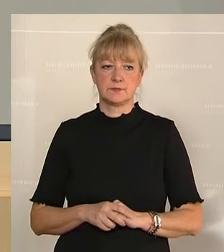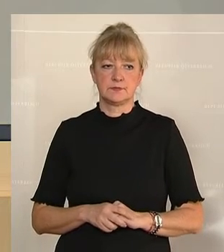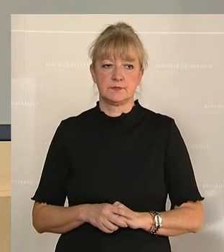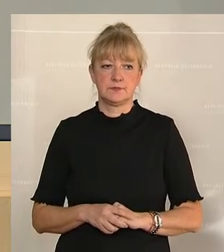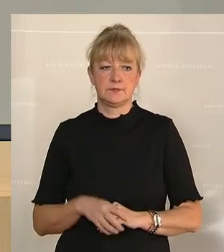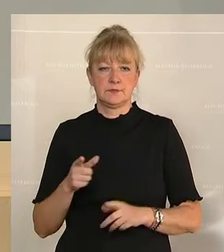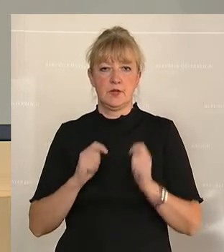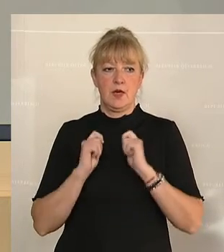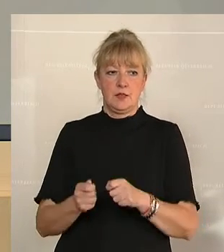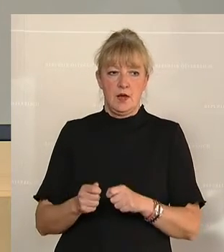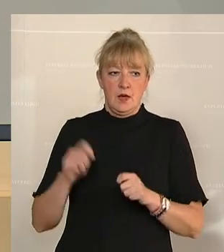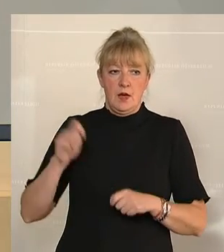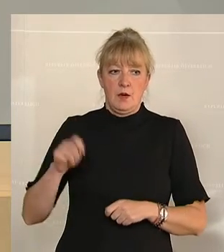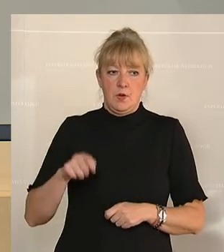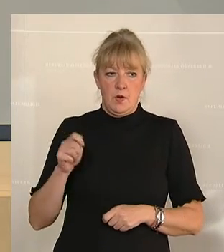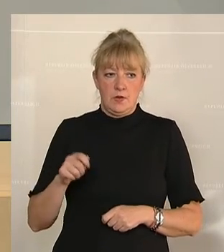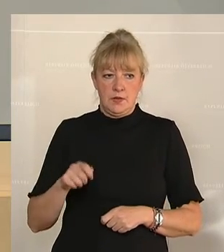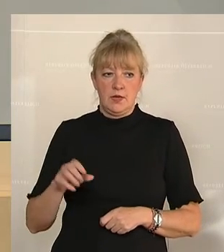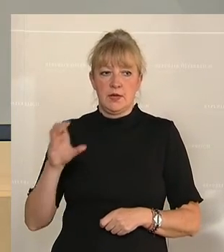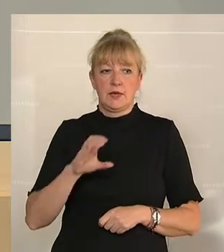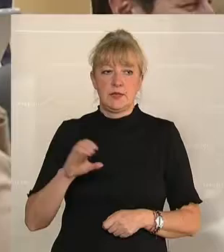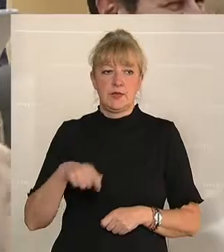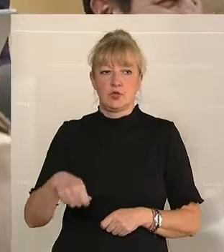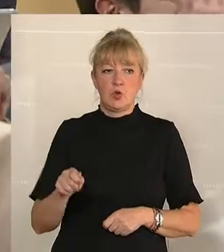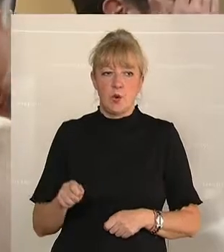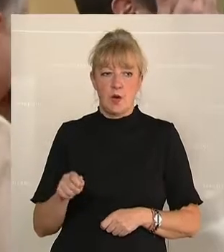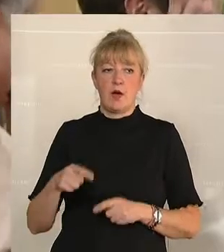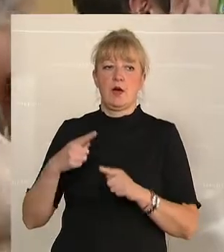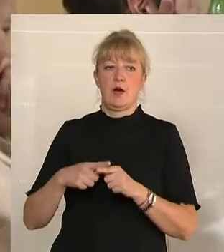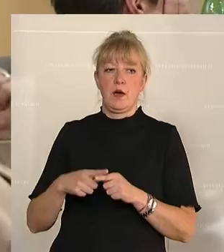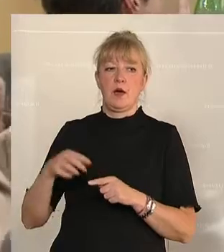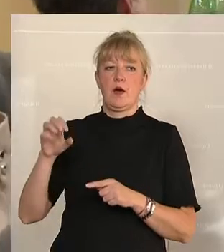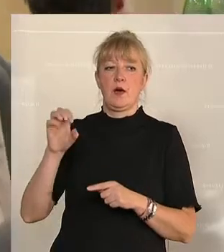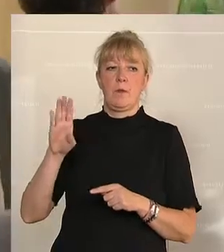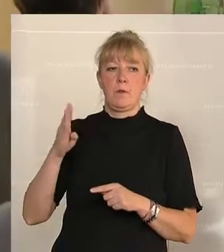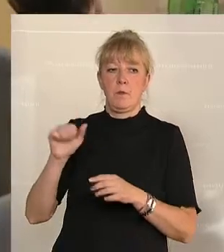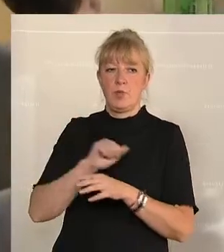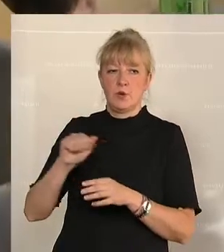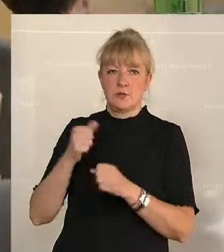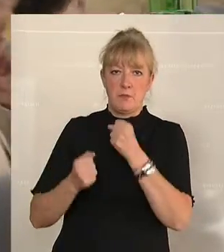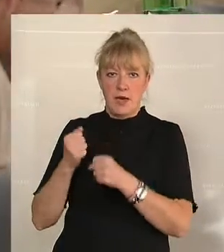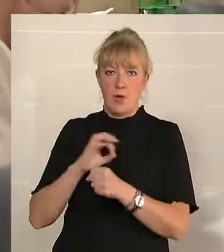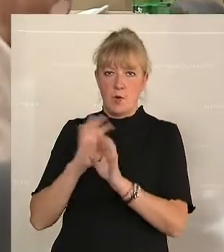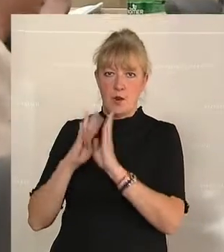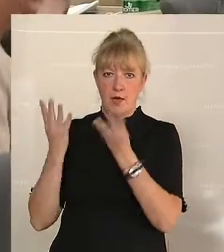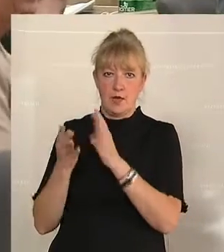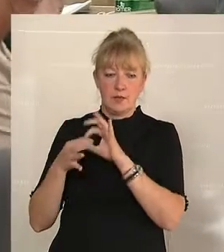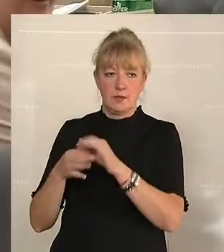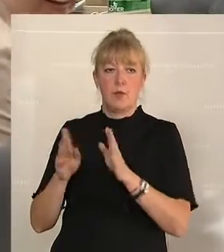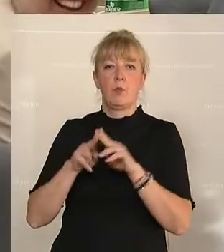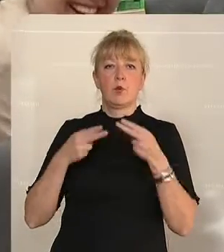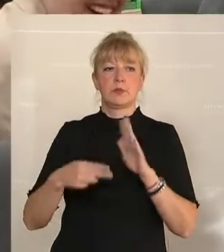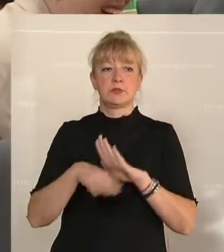Es ist ein Antrag der Abgeordneten Christian Stocker, Georg Bürstmeier, Kolleginnen und Kollegen, betreffend ein